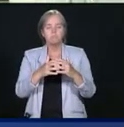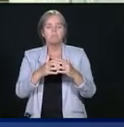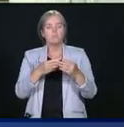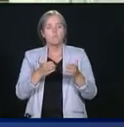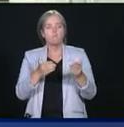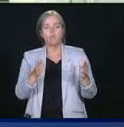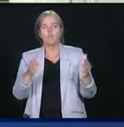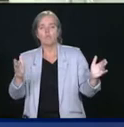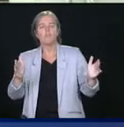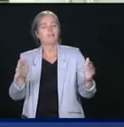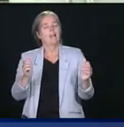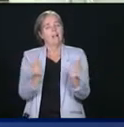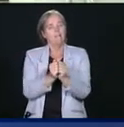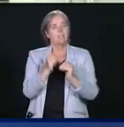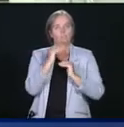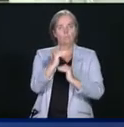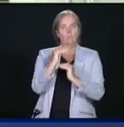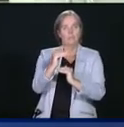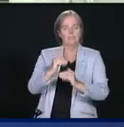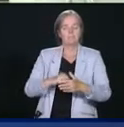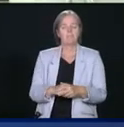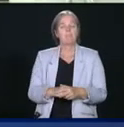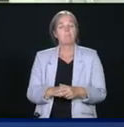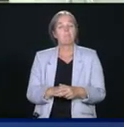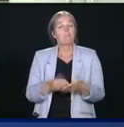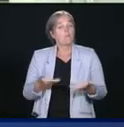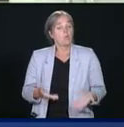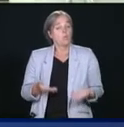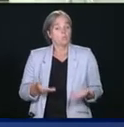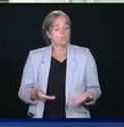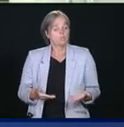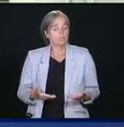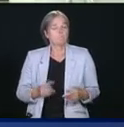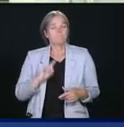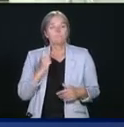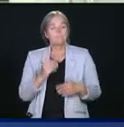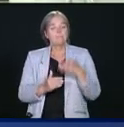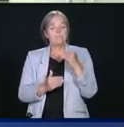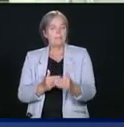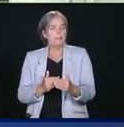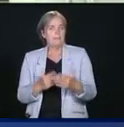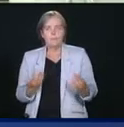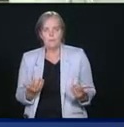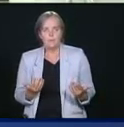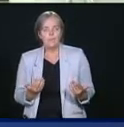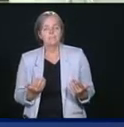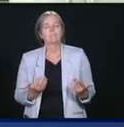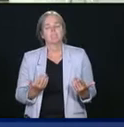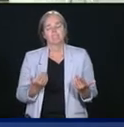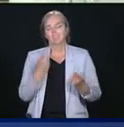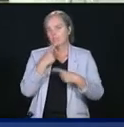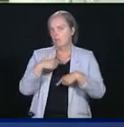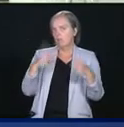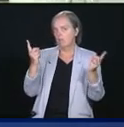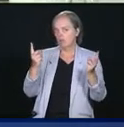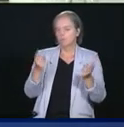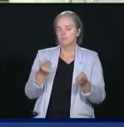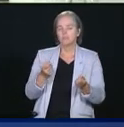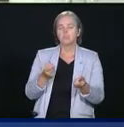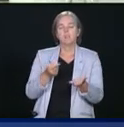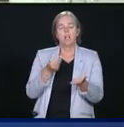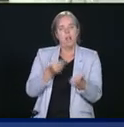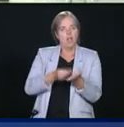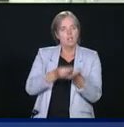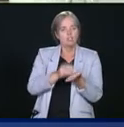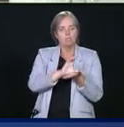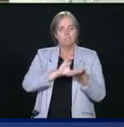C'est pourquoi, aujourd'hui, nous faisons un premier pas vers l'avant en accordant du soutien aux municipalités qui ont